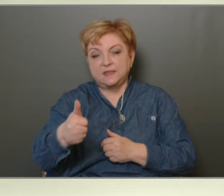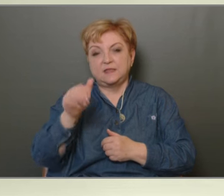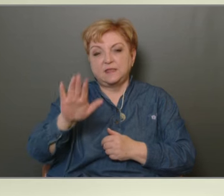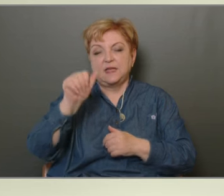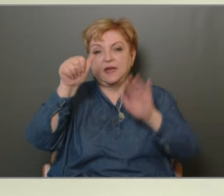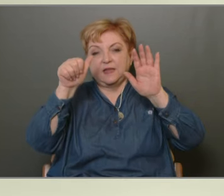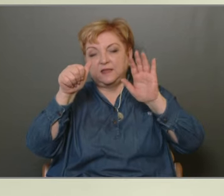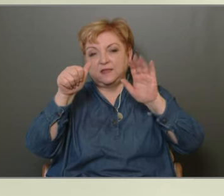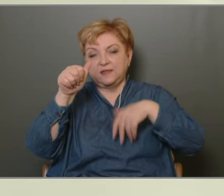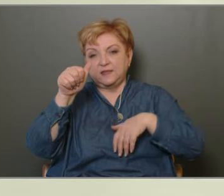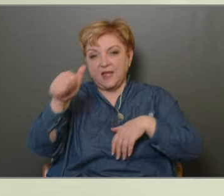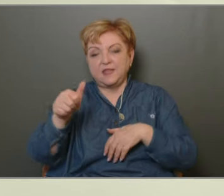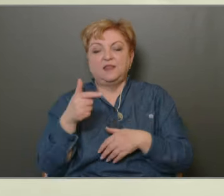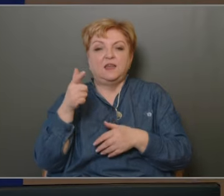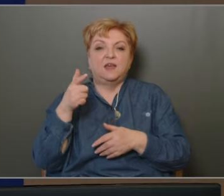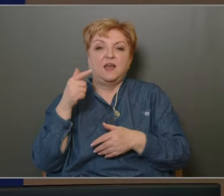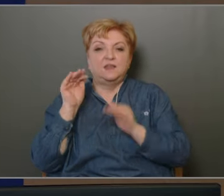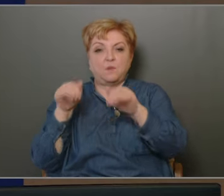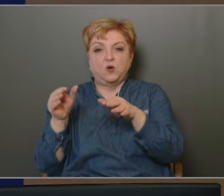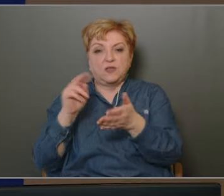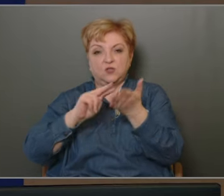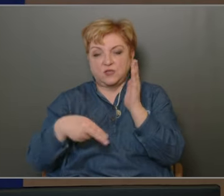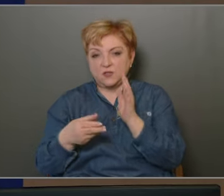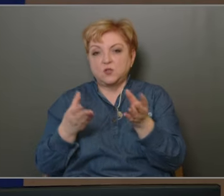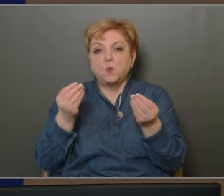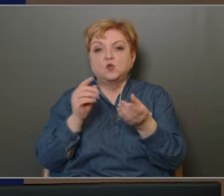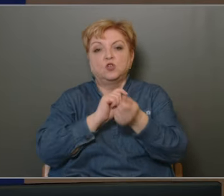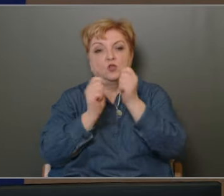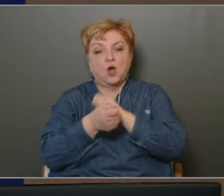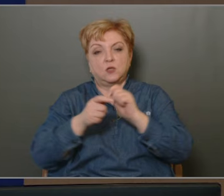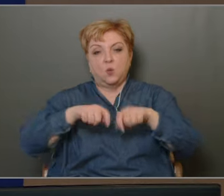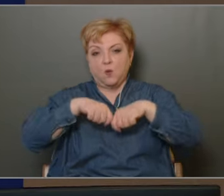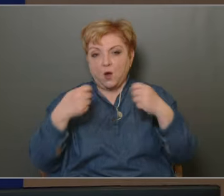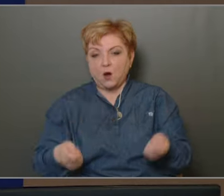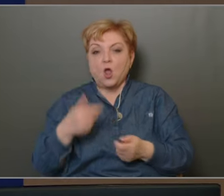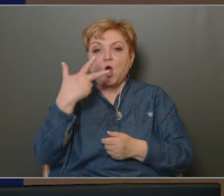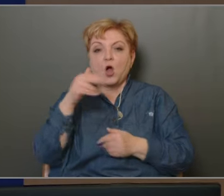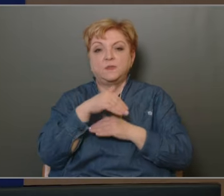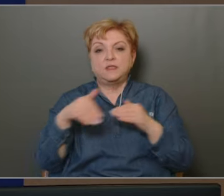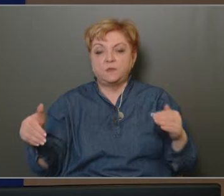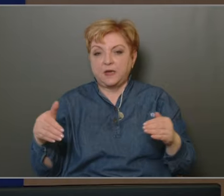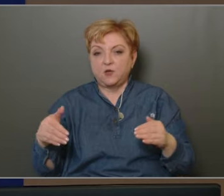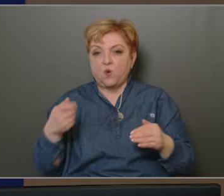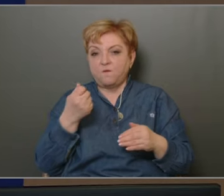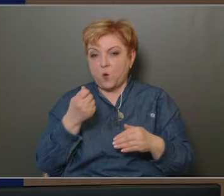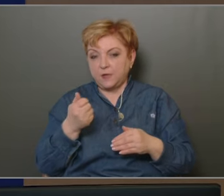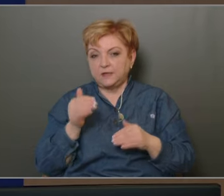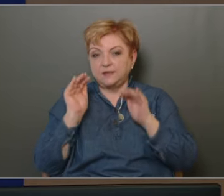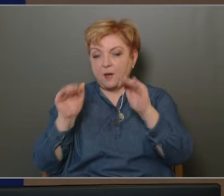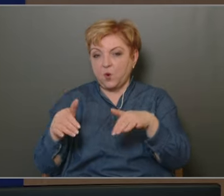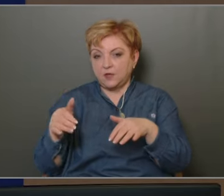támogatási szerződés Azzal a módosított tartalommal köti meg, hogy 30 millió forint visszanemtérítettől